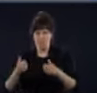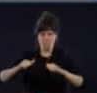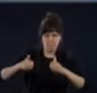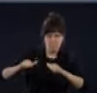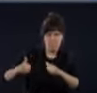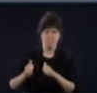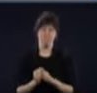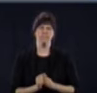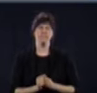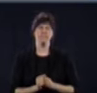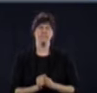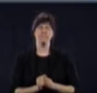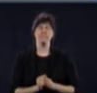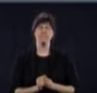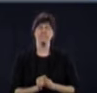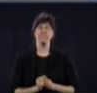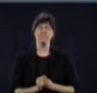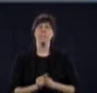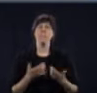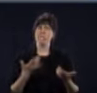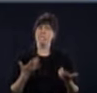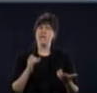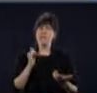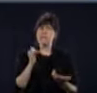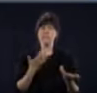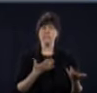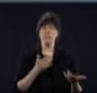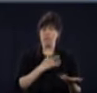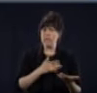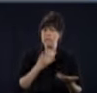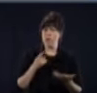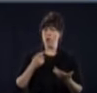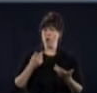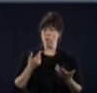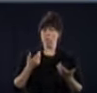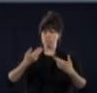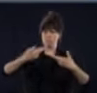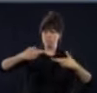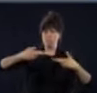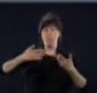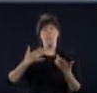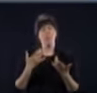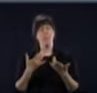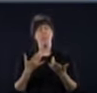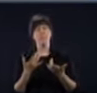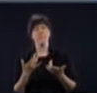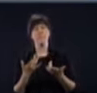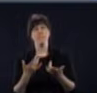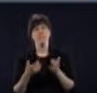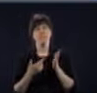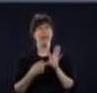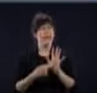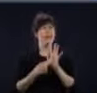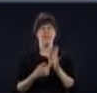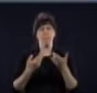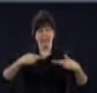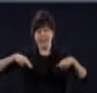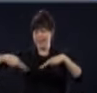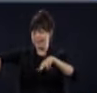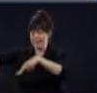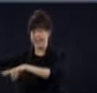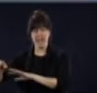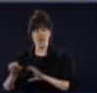partie. S'il une place où les robinets peuvent laisser couler un peu d'eau, actuellement, c'est bien, je vous dirais, dans les régions plus